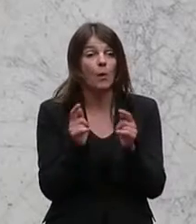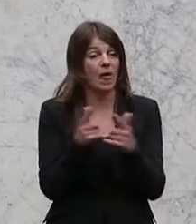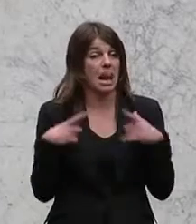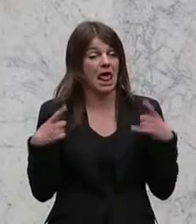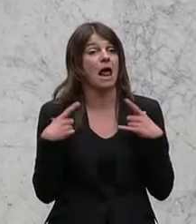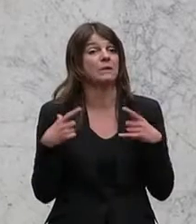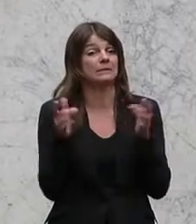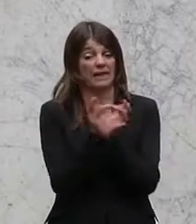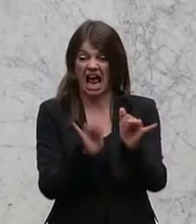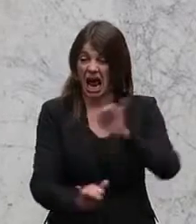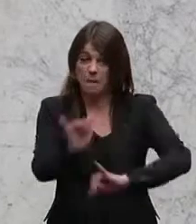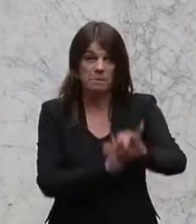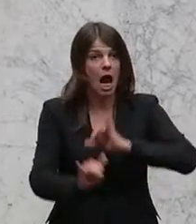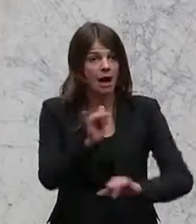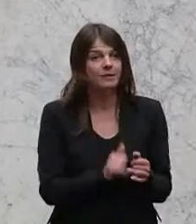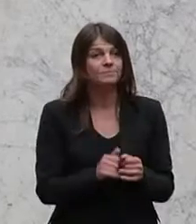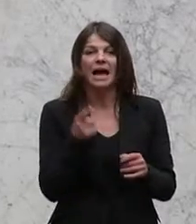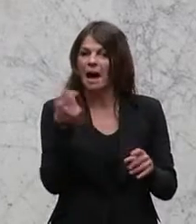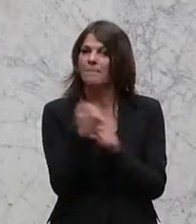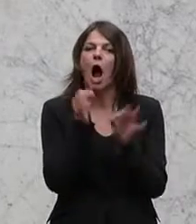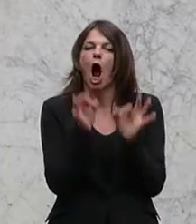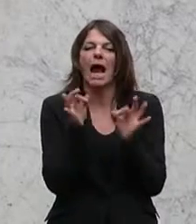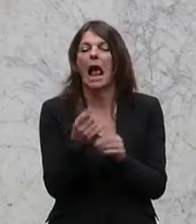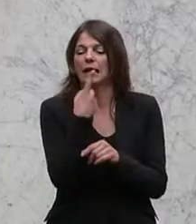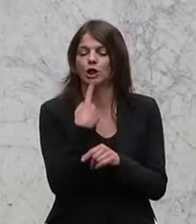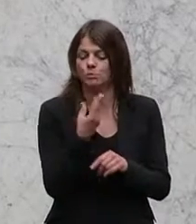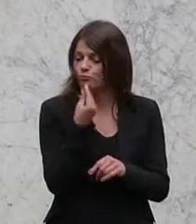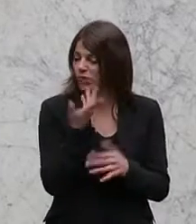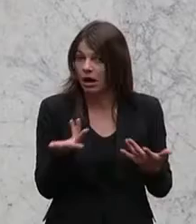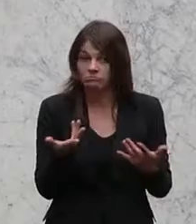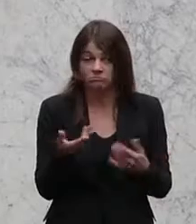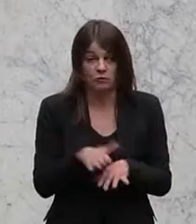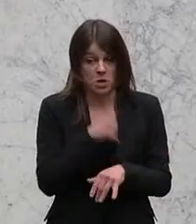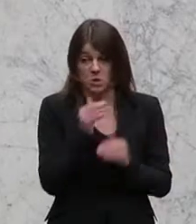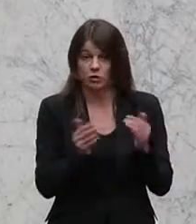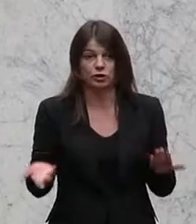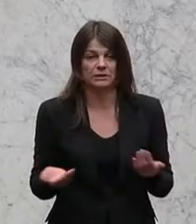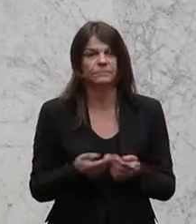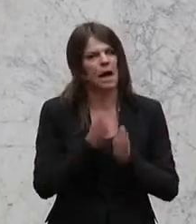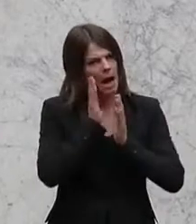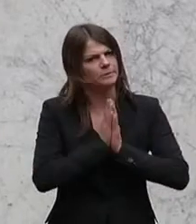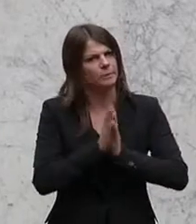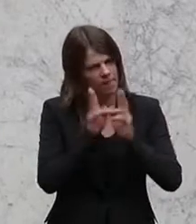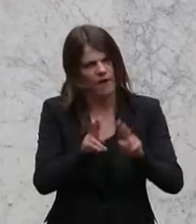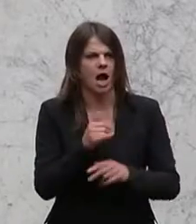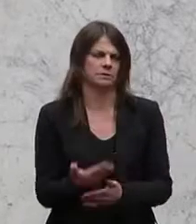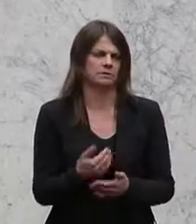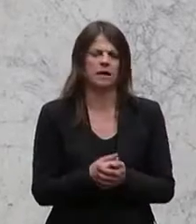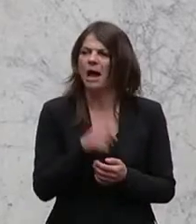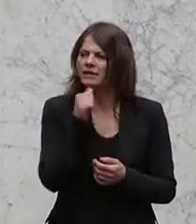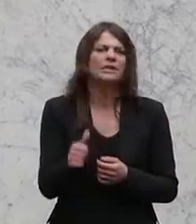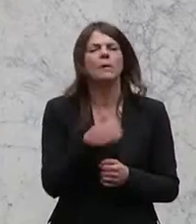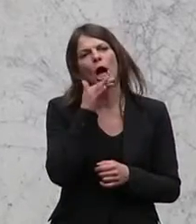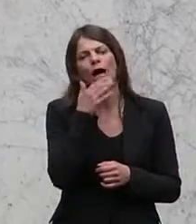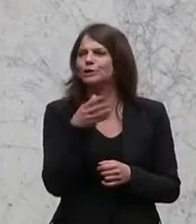Lebensmittel-Chemiker bringen das auf Originalgeschmack. Also wir müssen das wirklich einmal die Kirche im Dorf lassen und aufhören, da von der